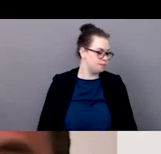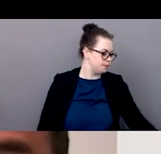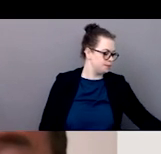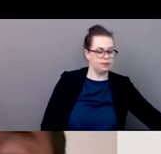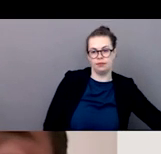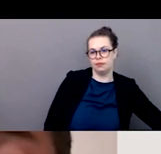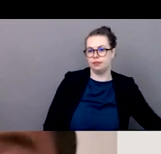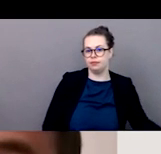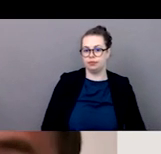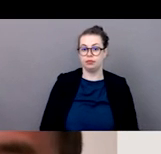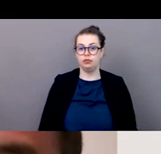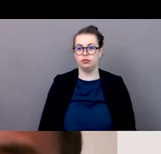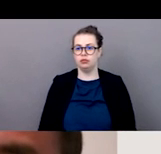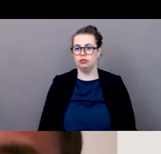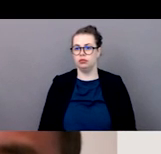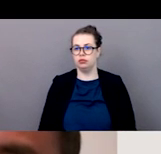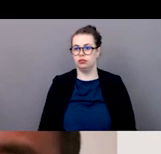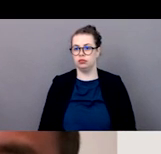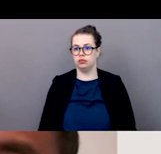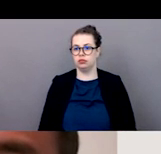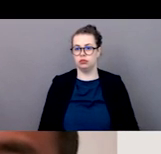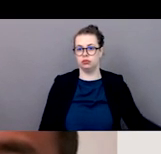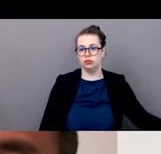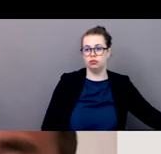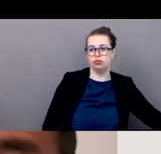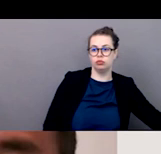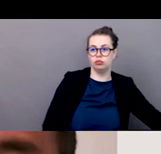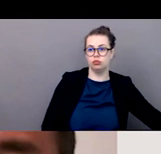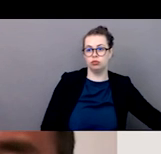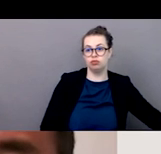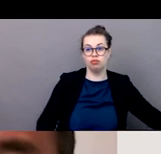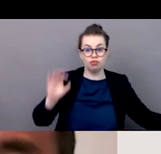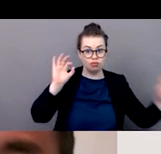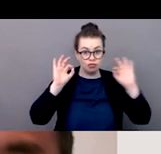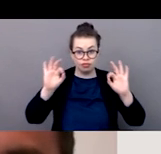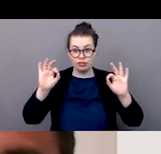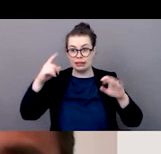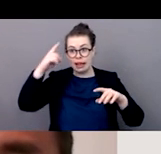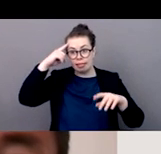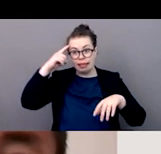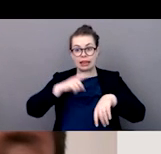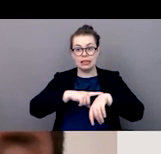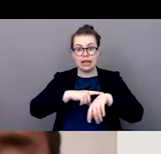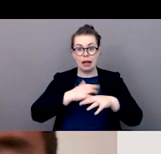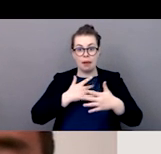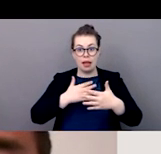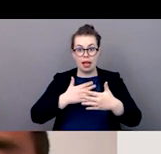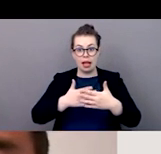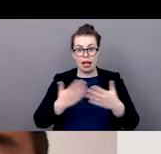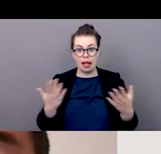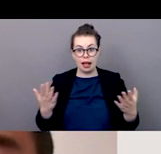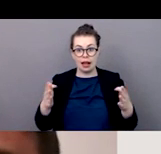tout ceci dans un avenir très proche merci beaucoup je pense qu'on est en train d'arriver à la fin de ce séminaire de ce